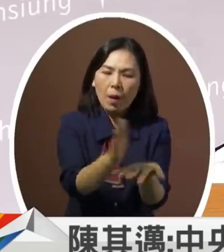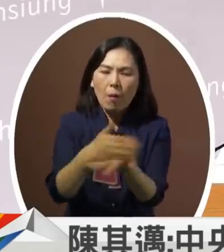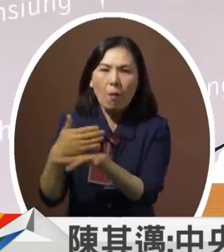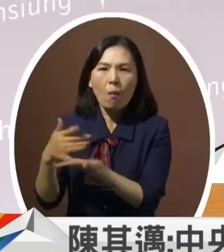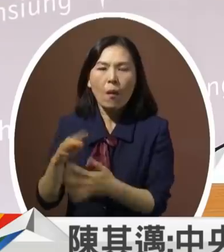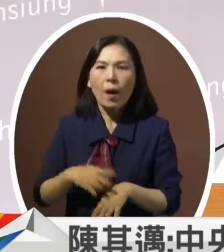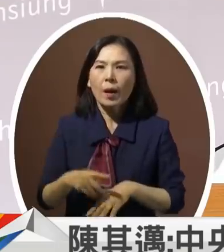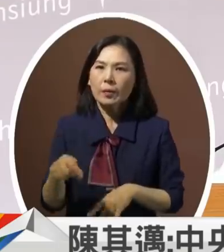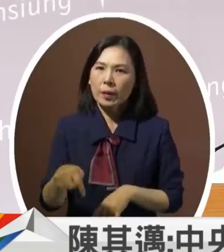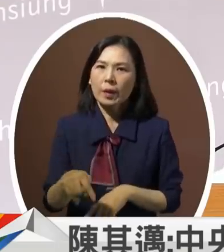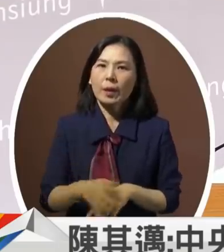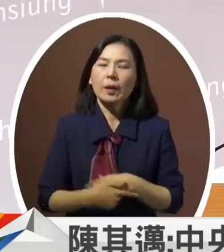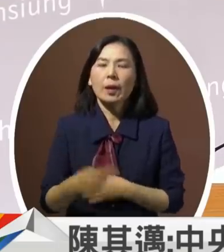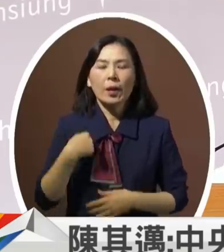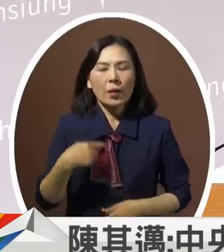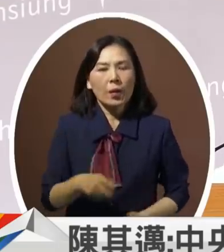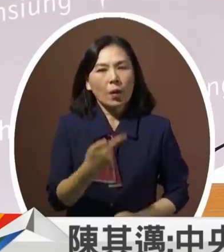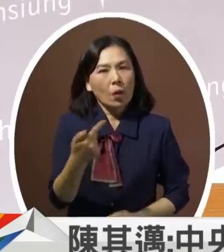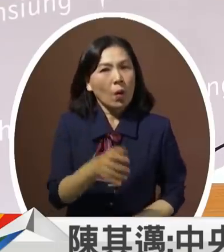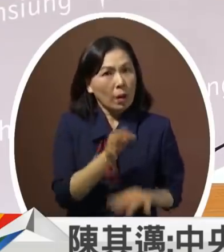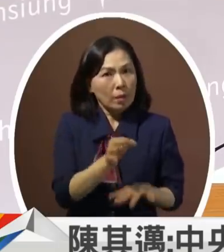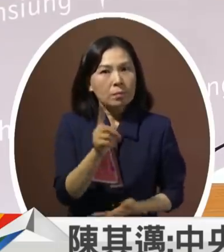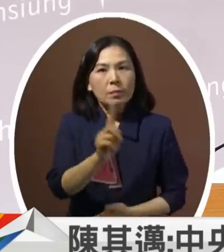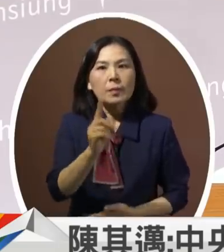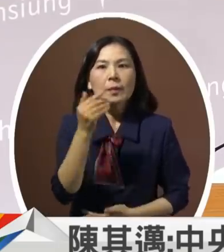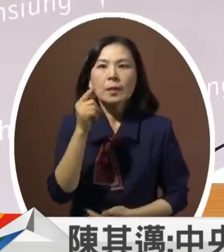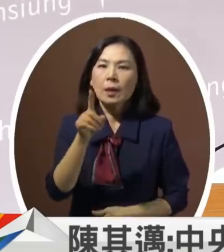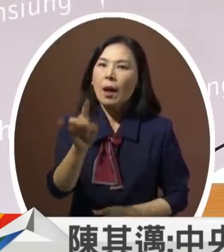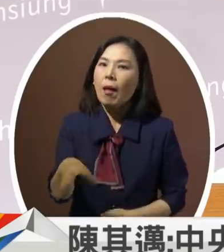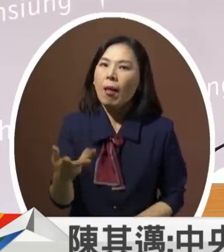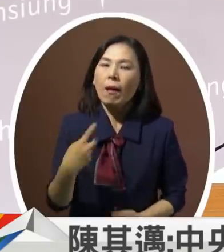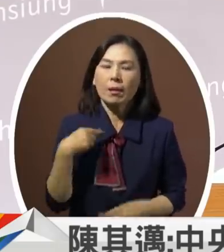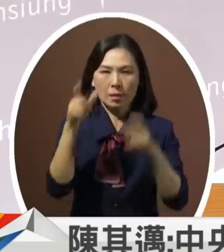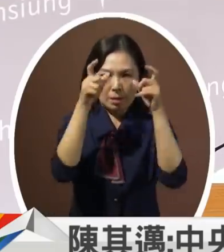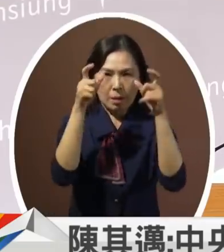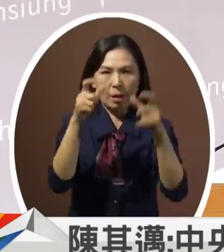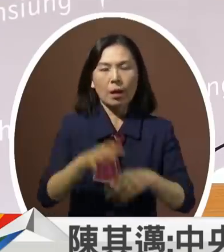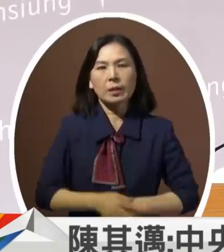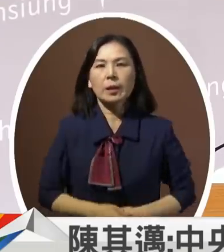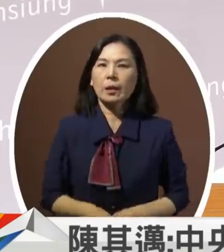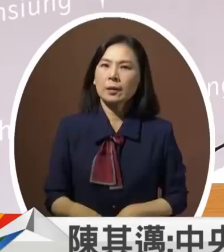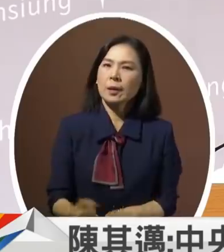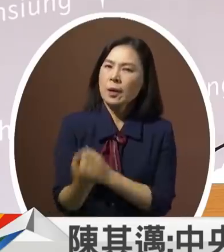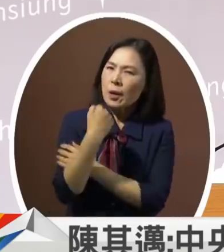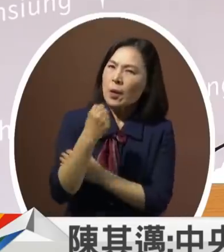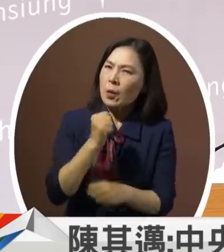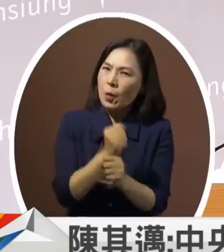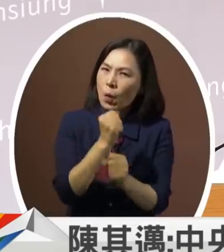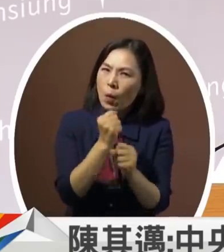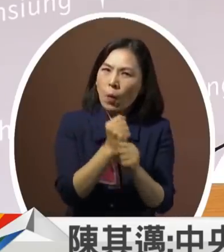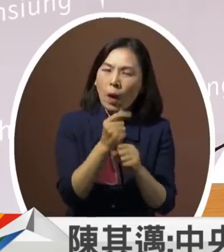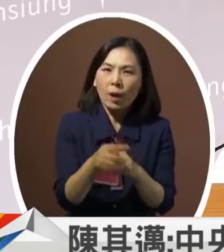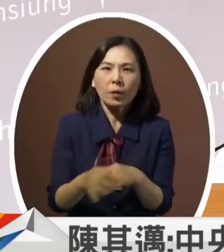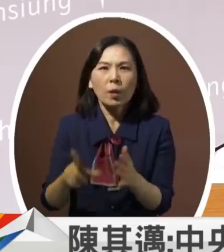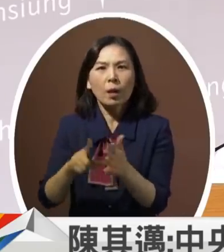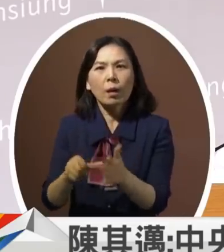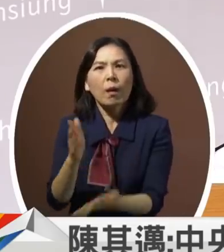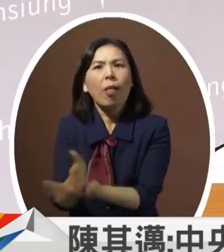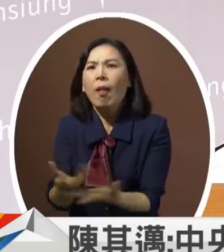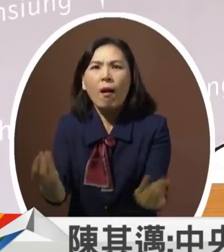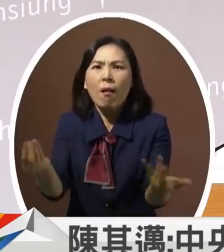我最挂念的还是高雄我们赶都来不及了怎么有时间在这里停顿空转呢